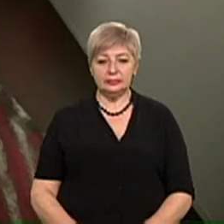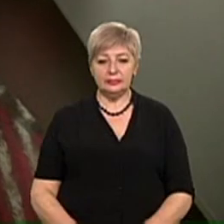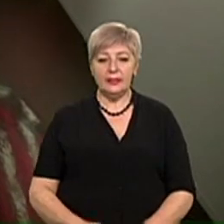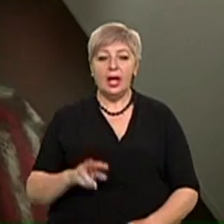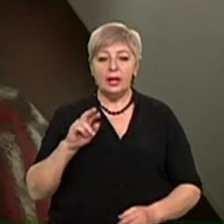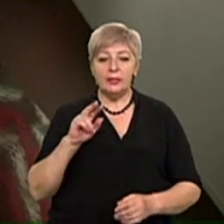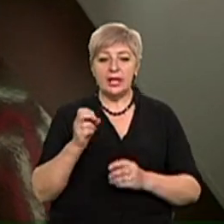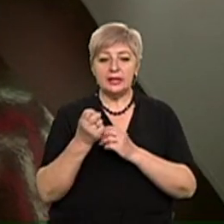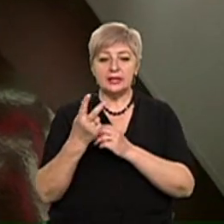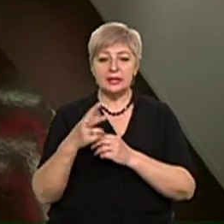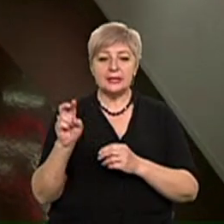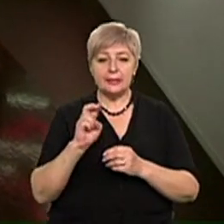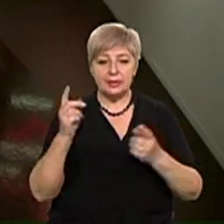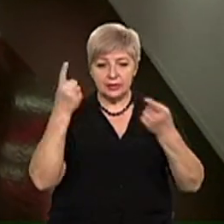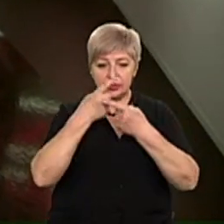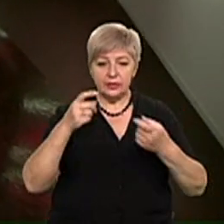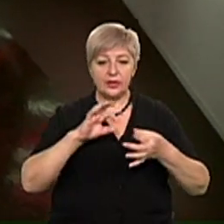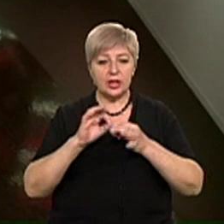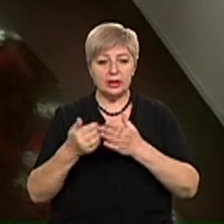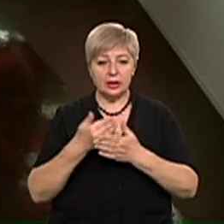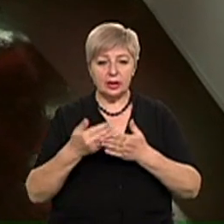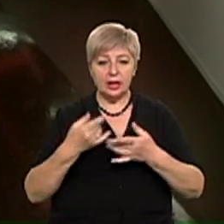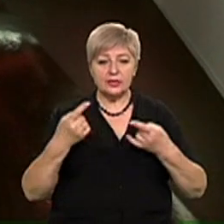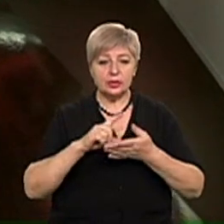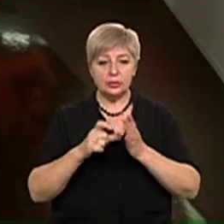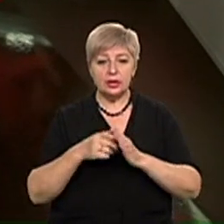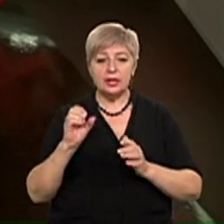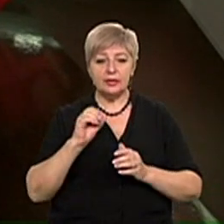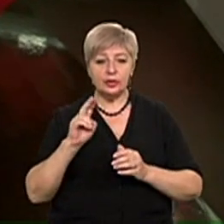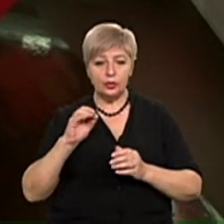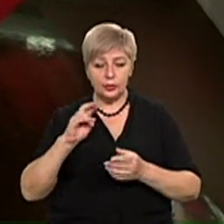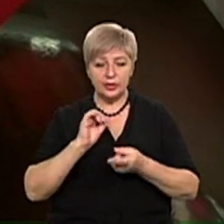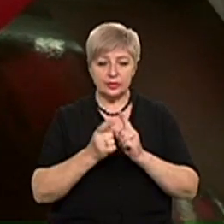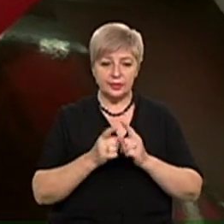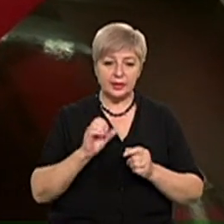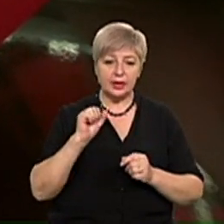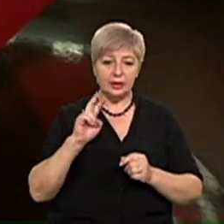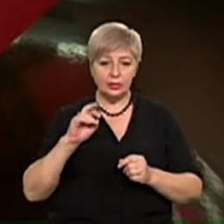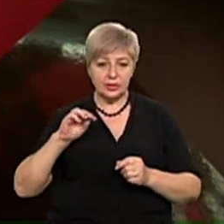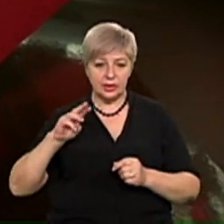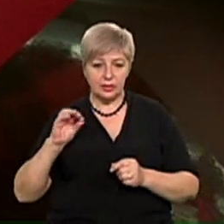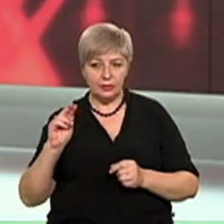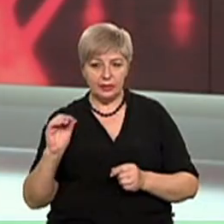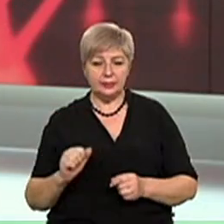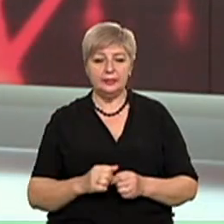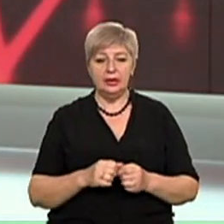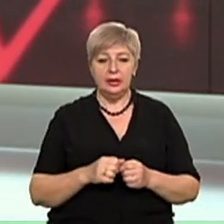П'ятниця, тринадцяти березня в ефірі деталі у студії Евген Коптів. Мовою жестів випуск перекладає Ганна Костікула.